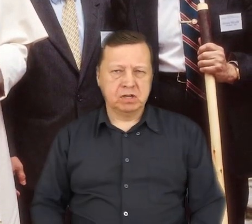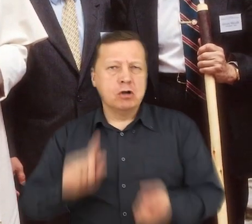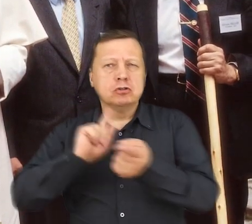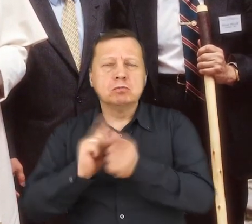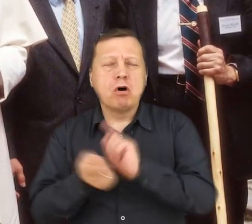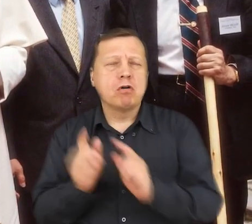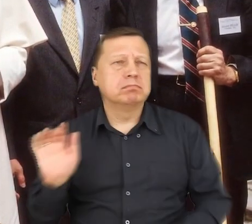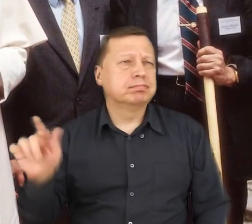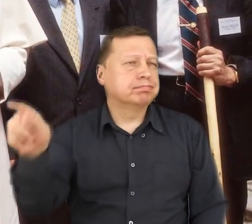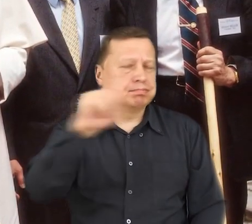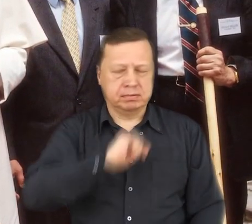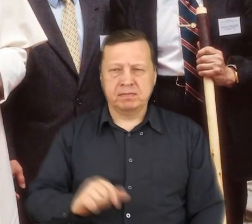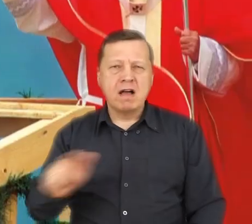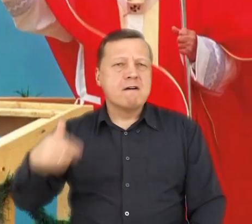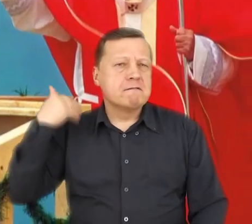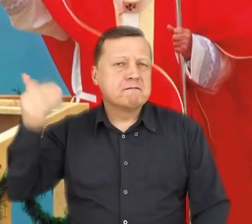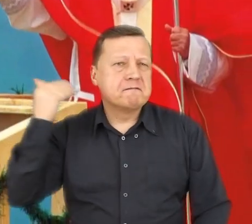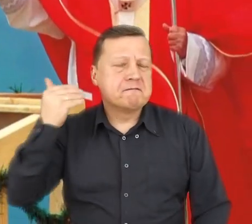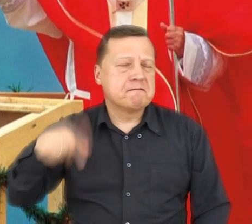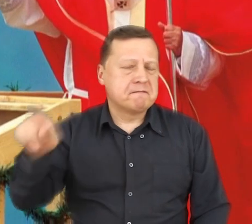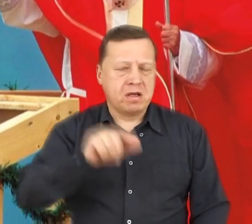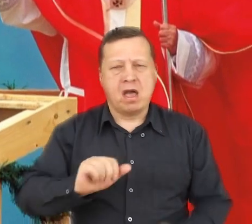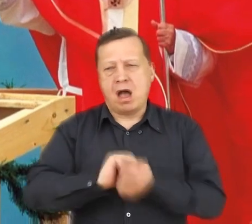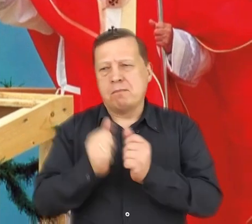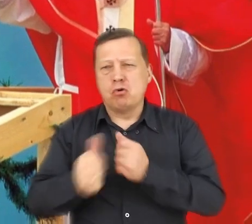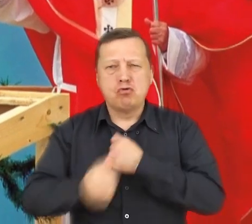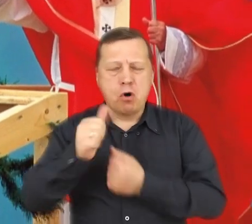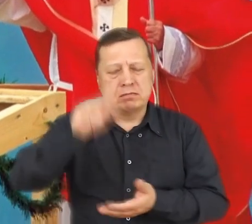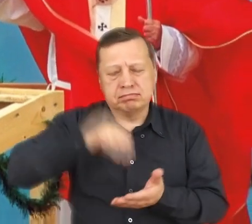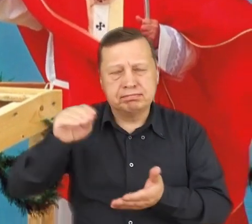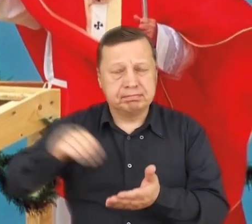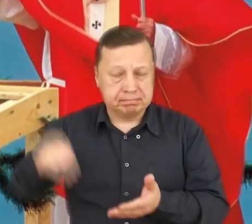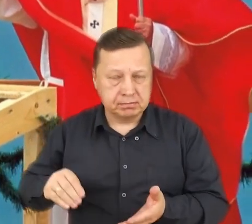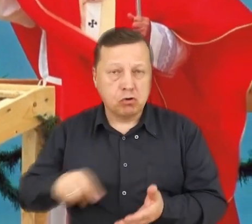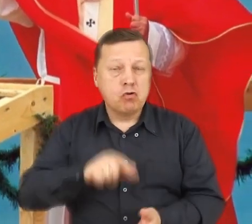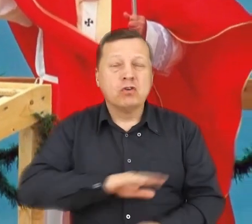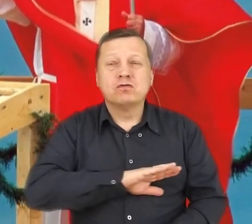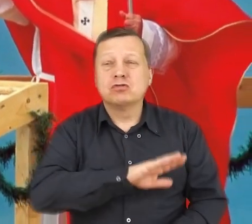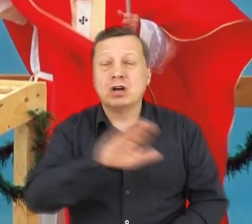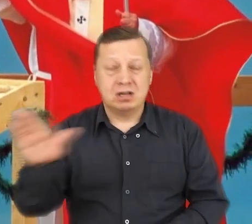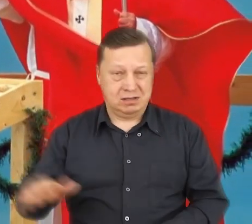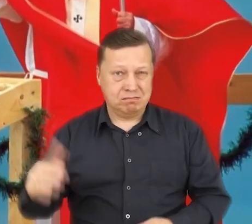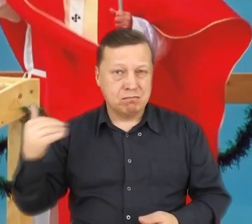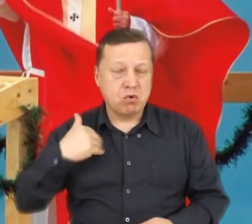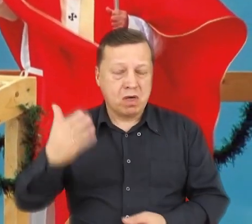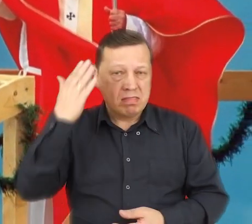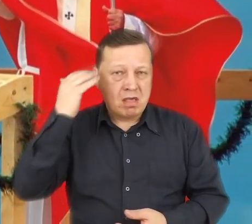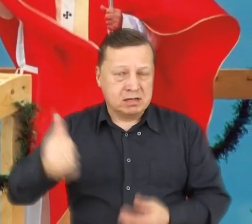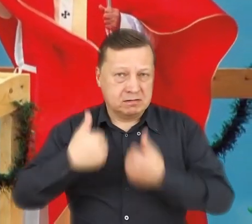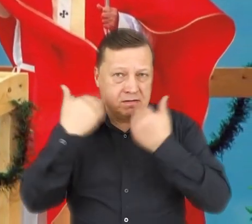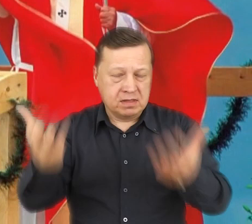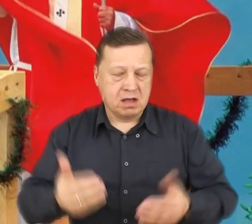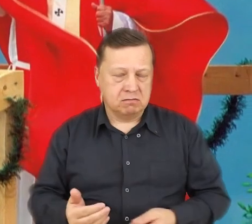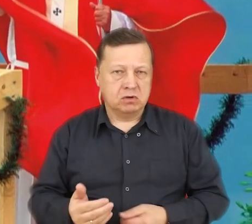z kimkolwiek się spotykał, gdziekolwiek przemawiał czy pisał w dokumentach, wszędzie niósł nadzieję